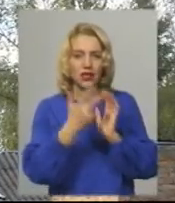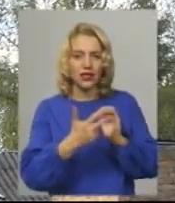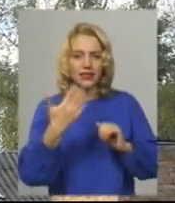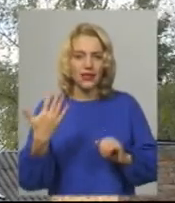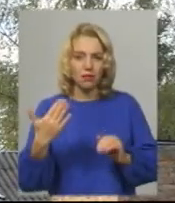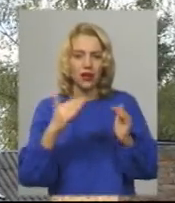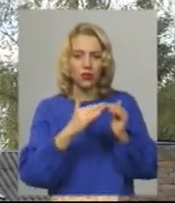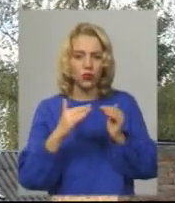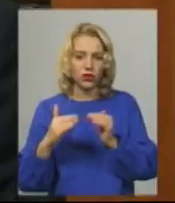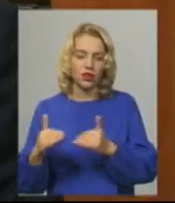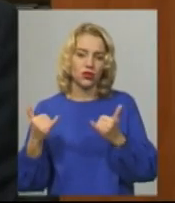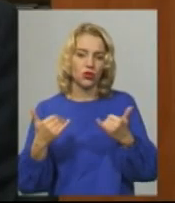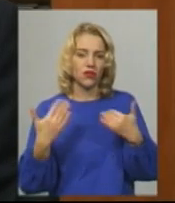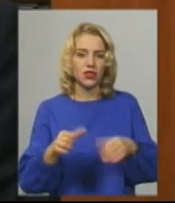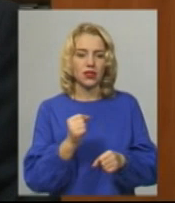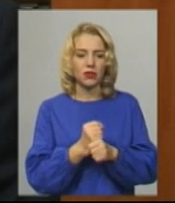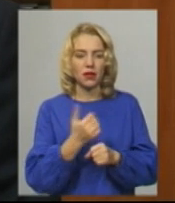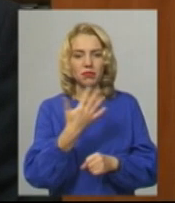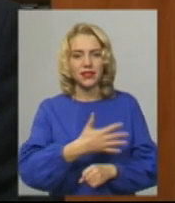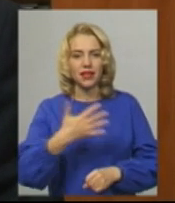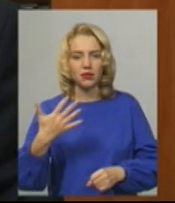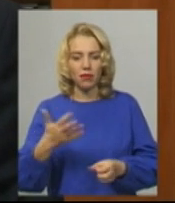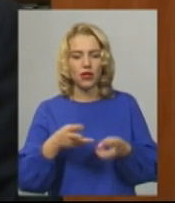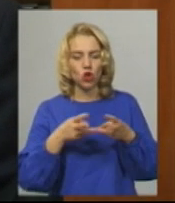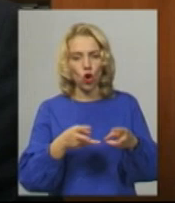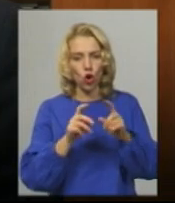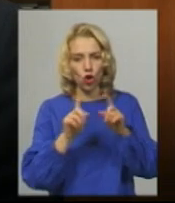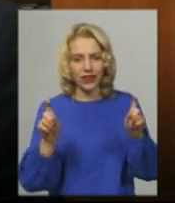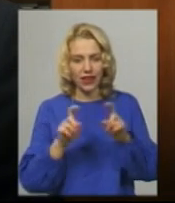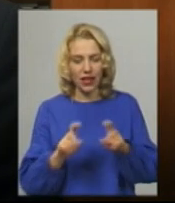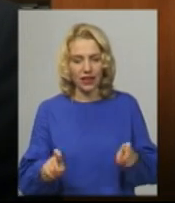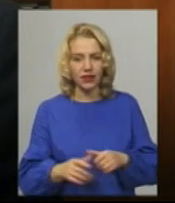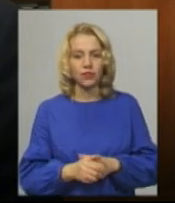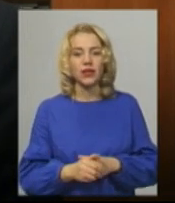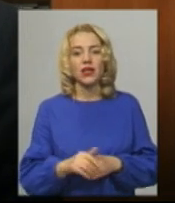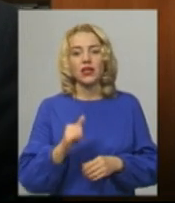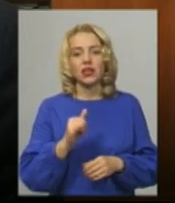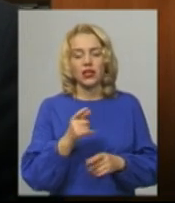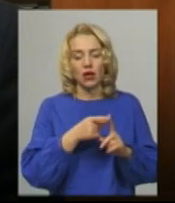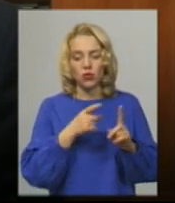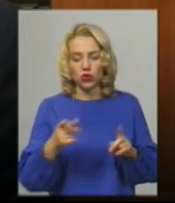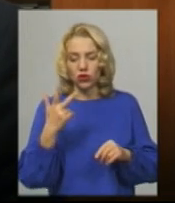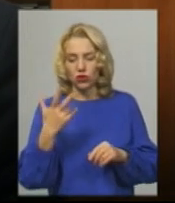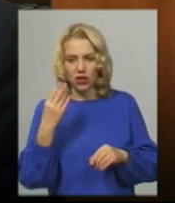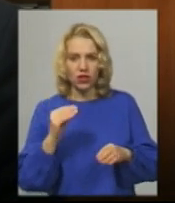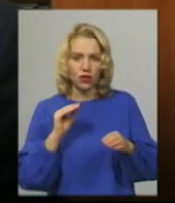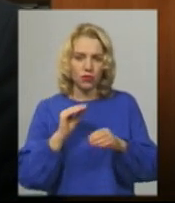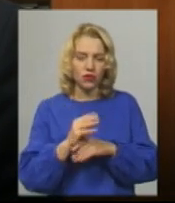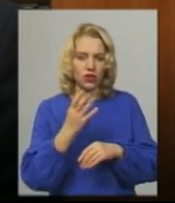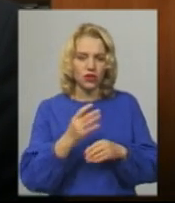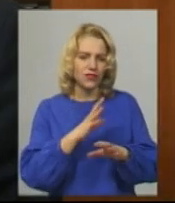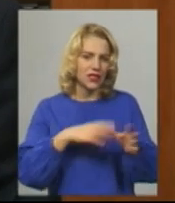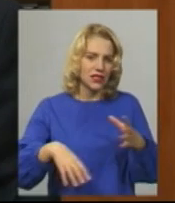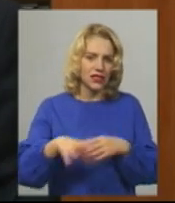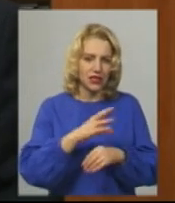Каже, сьогодні запрацювали 55 коталень з 57. На протязі двох-трьох днів, я думаю, що всі будуть однозначно підключені до